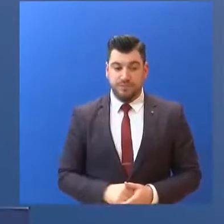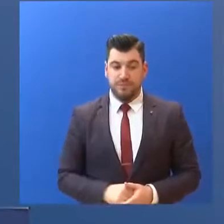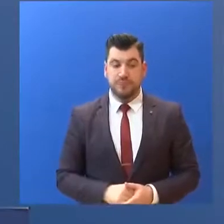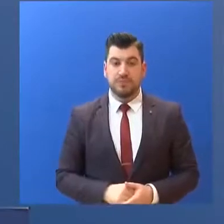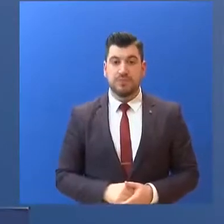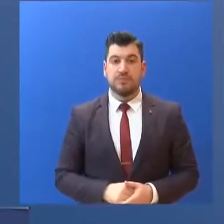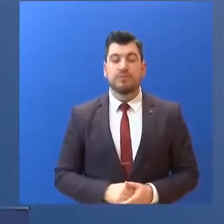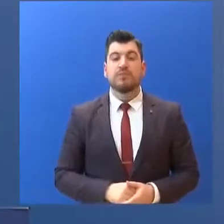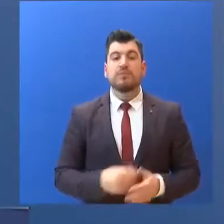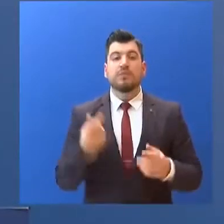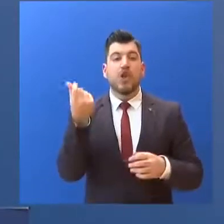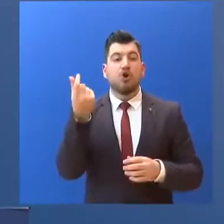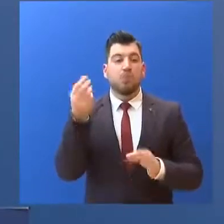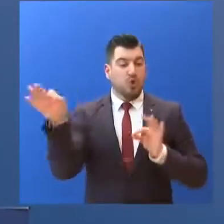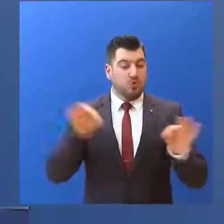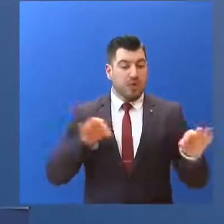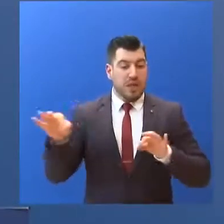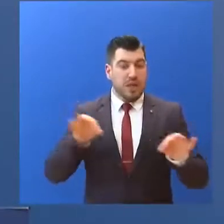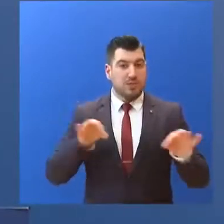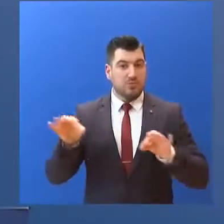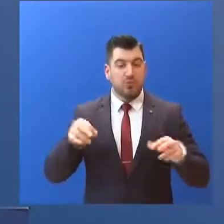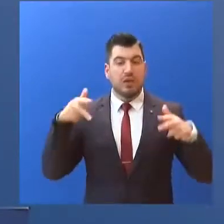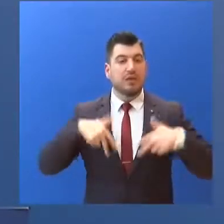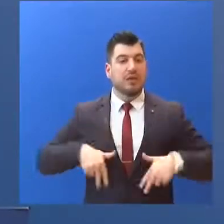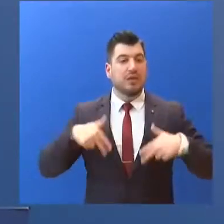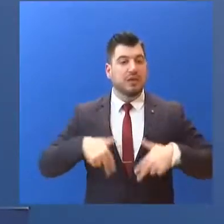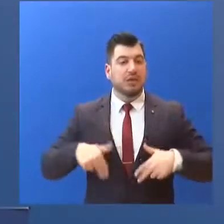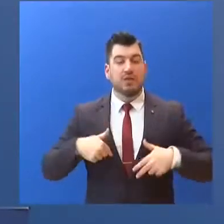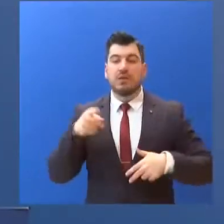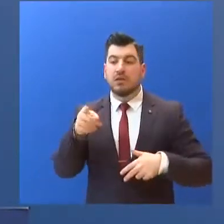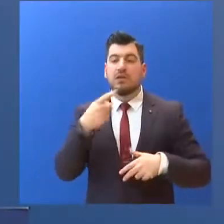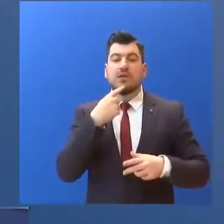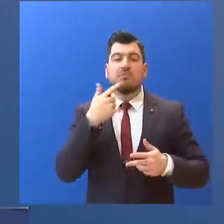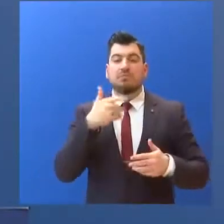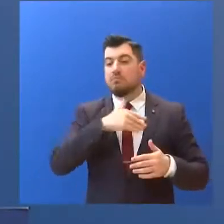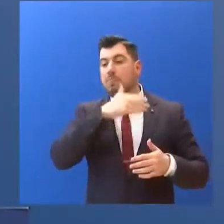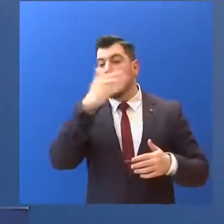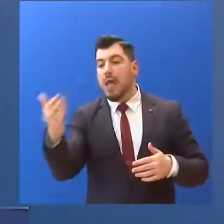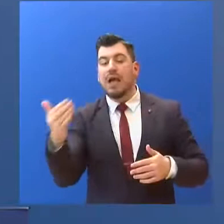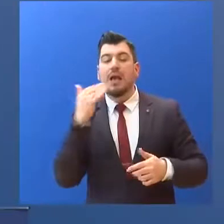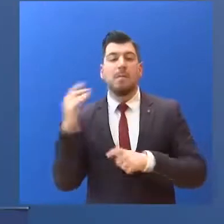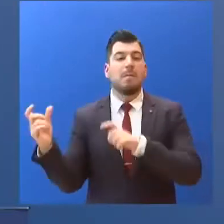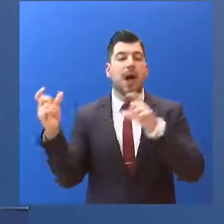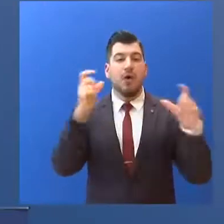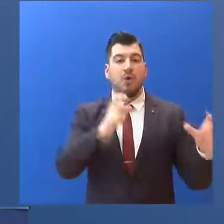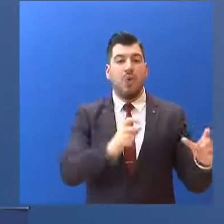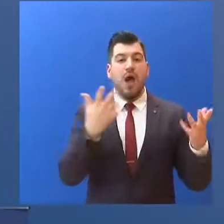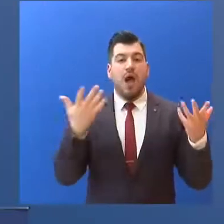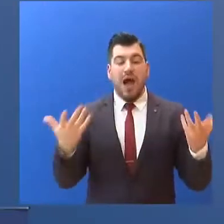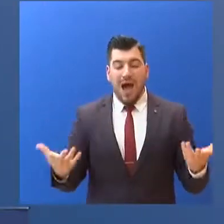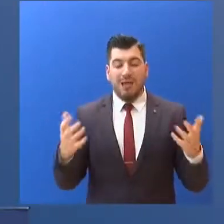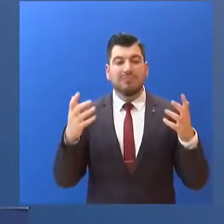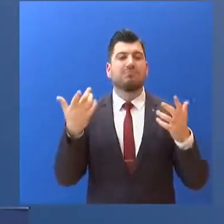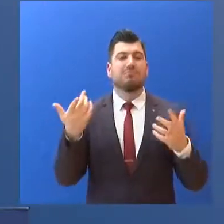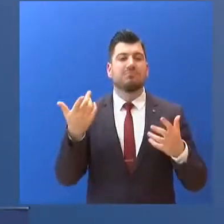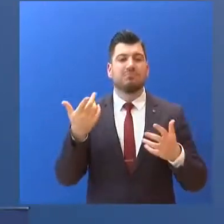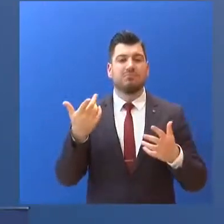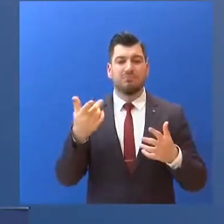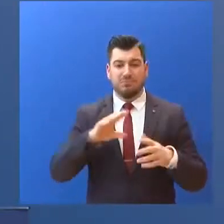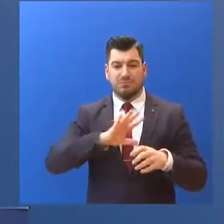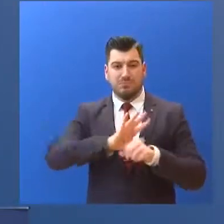Ο οικονομικός σχεδιασμός της κυβέρνησης... έχει χρονικό ορίζοντα το Μάιο. Σε περίπτωση χρονικής επέκτασης υγειονομικής κρίσης...